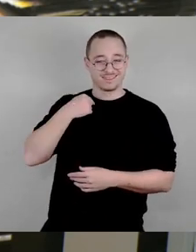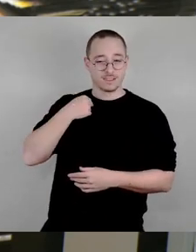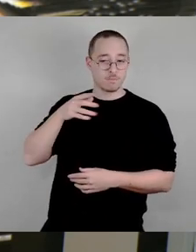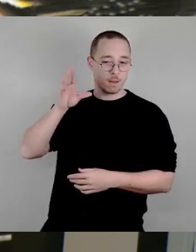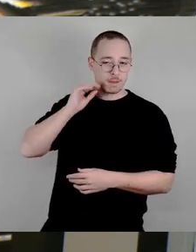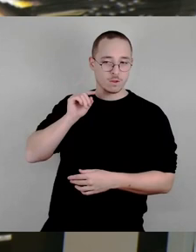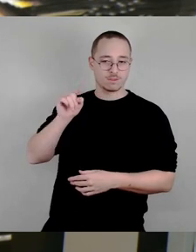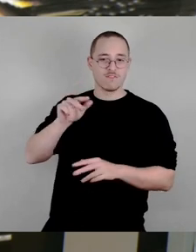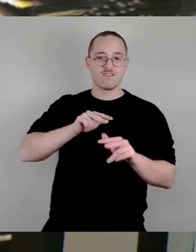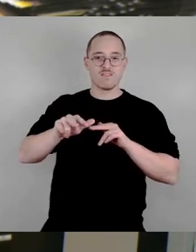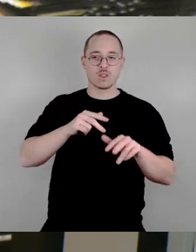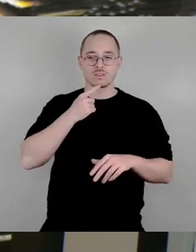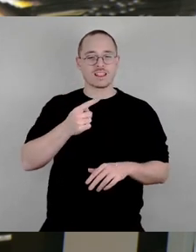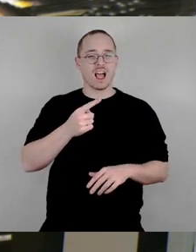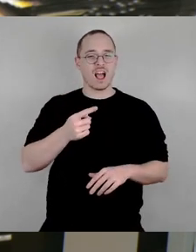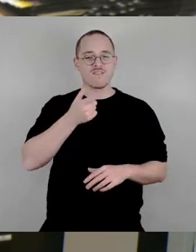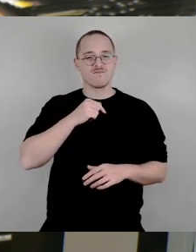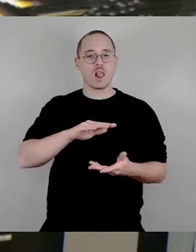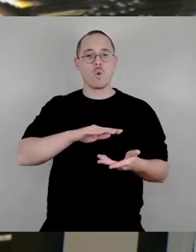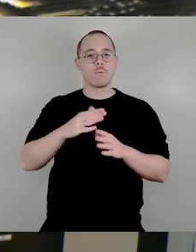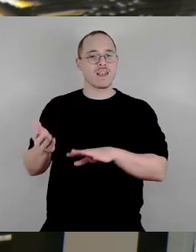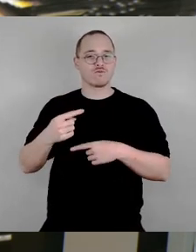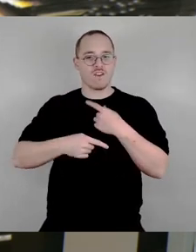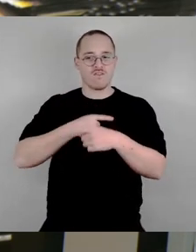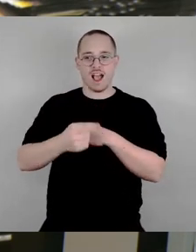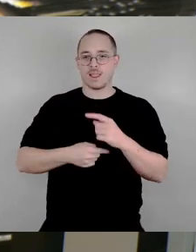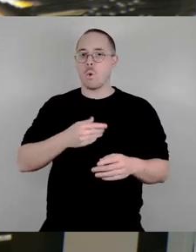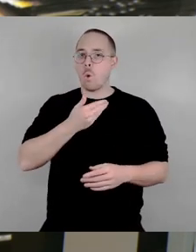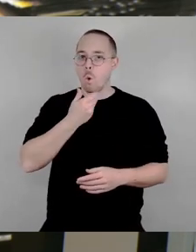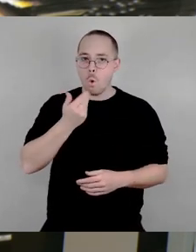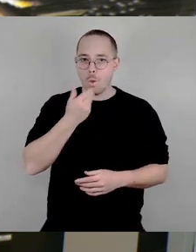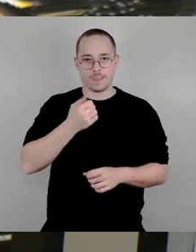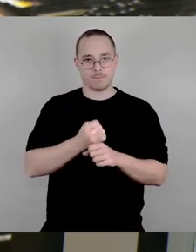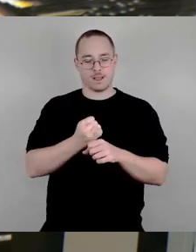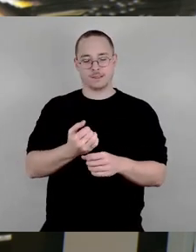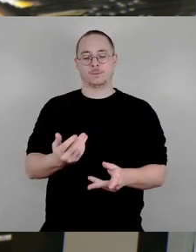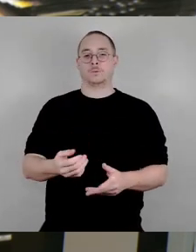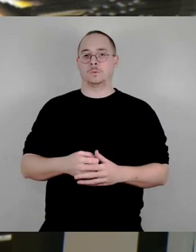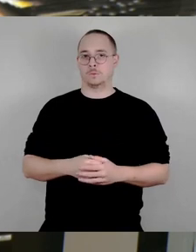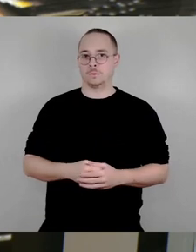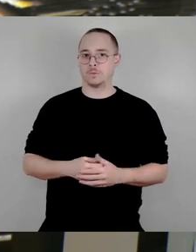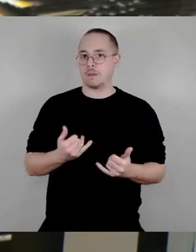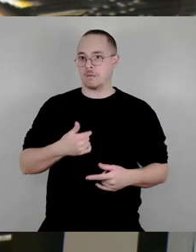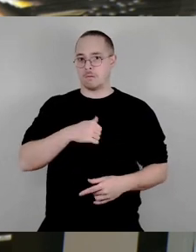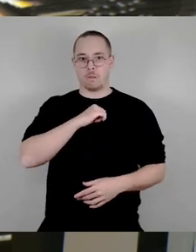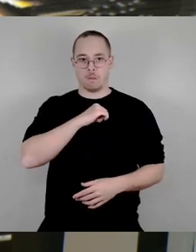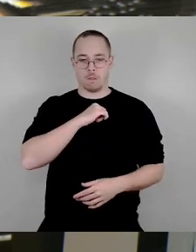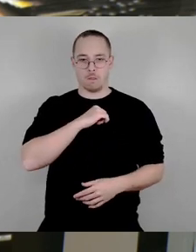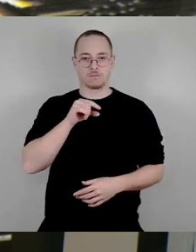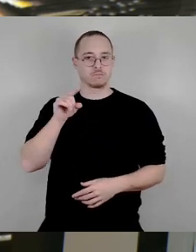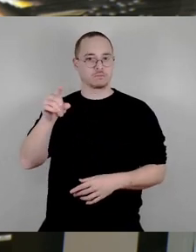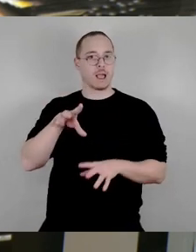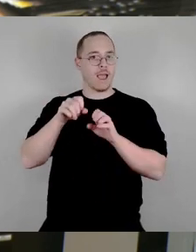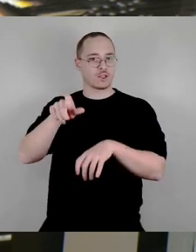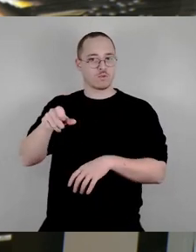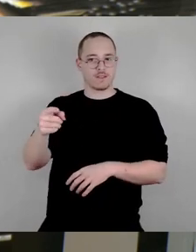durchzuführen. Das würde mich bei dem Siegerentwurf, ehrlich gesagt, sehr interessieren, wenn man das machen will, weil der Eigentümer, der jetzt nur eine Grünfläche hat, nämlich die von dir erwähnte